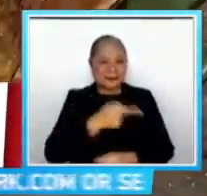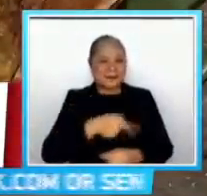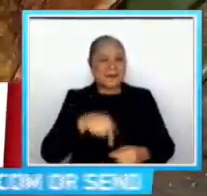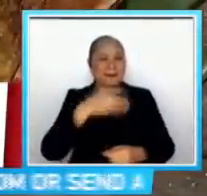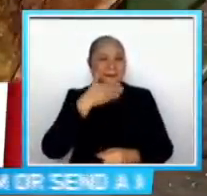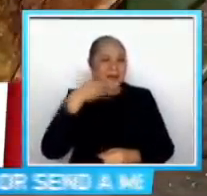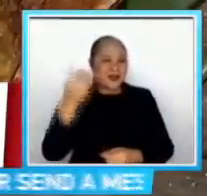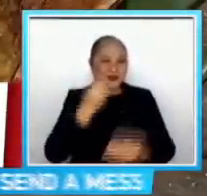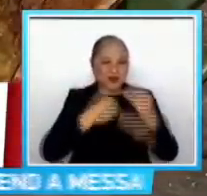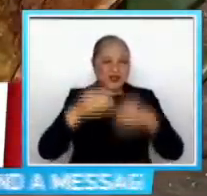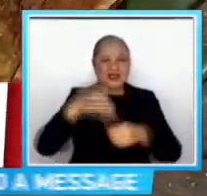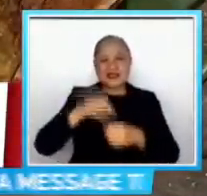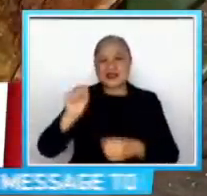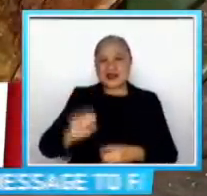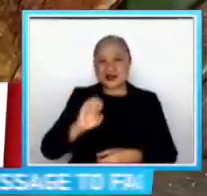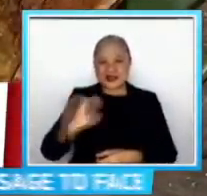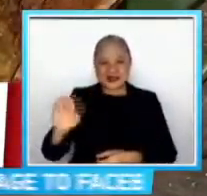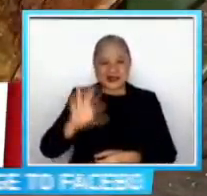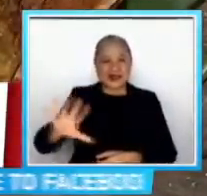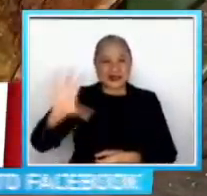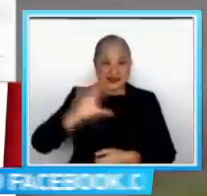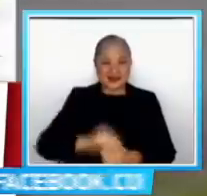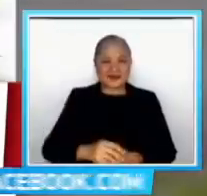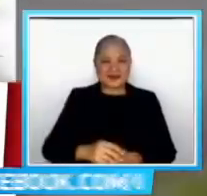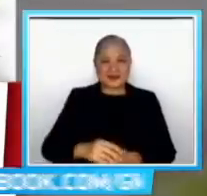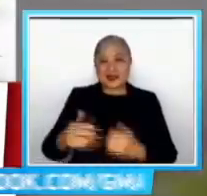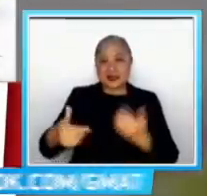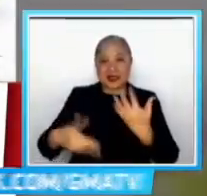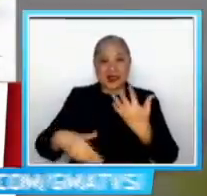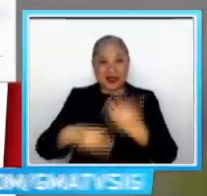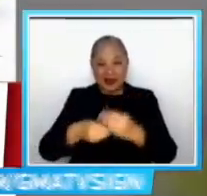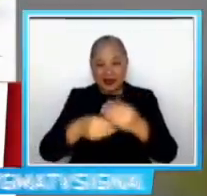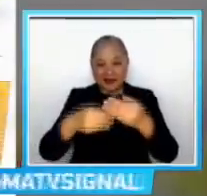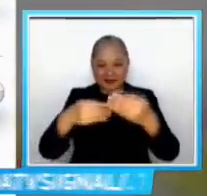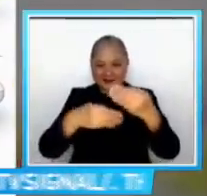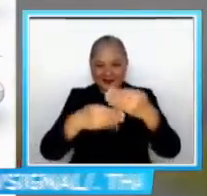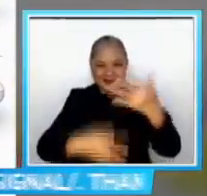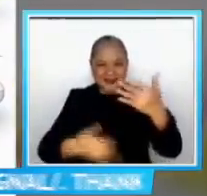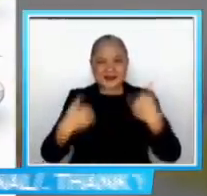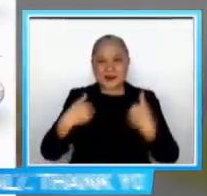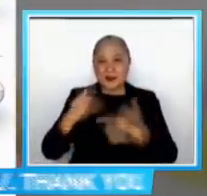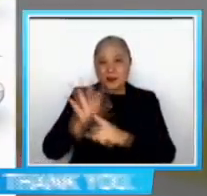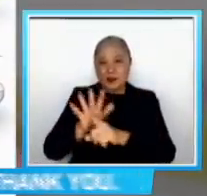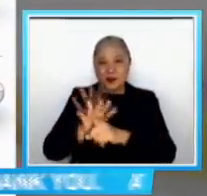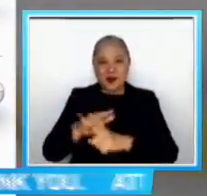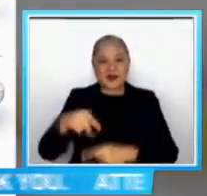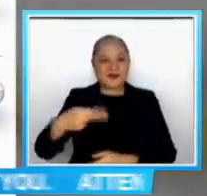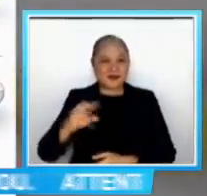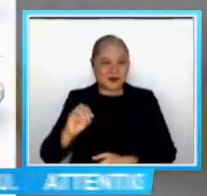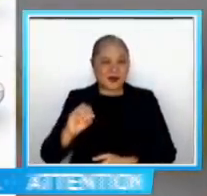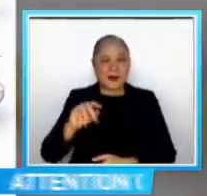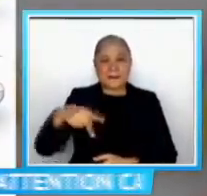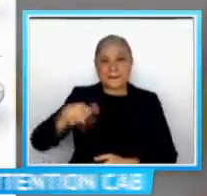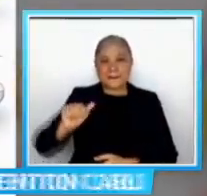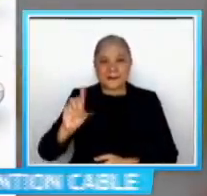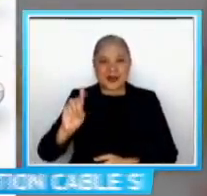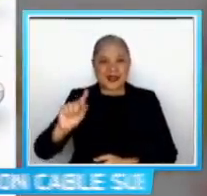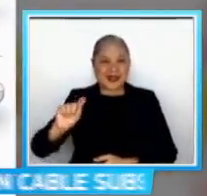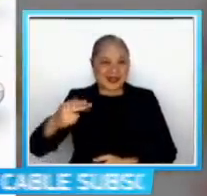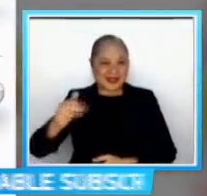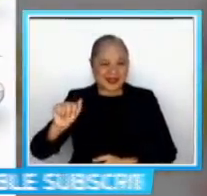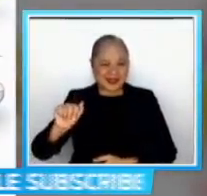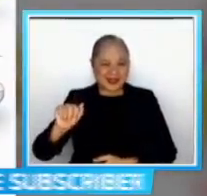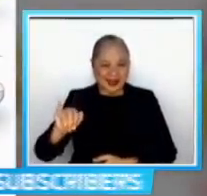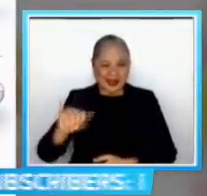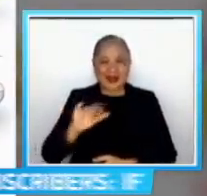mga yan Subunod naman ang ilan pang pagkaing sikat sa mga ibang bansa Gaya po ng Pho, Pad Thai at Nasi Lemak Kabilang